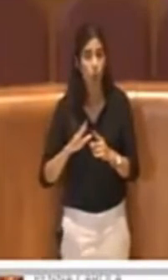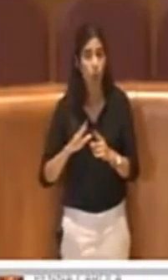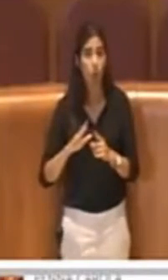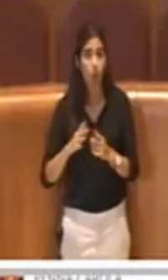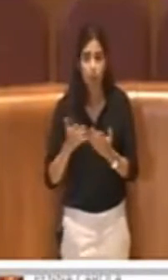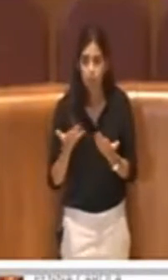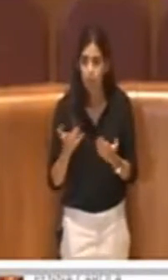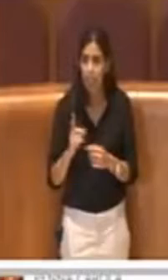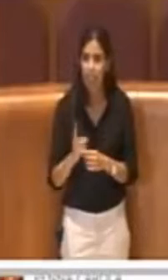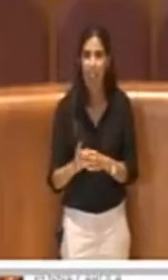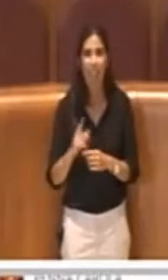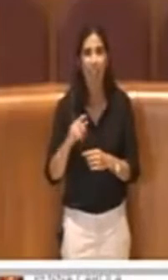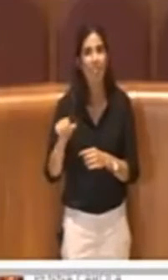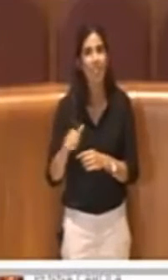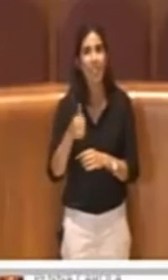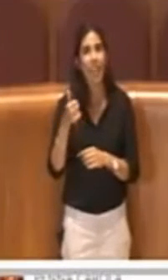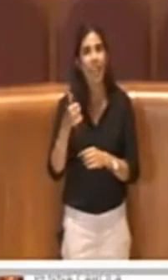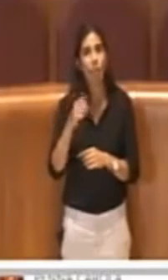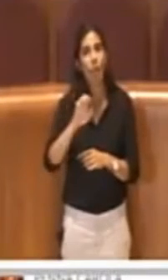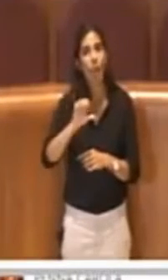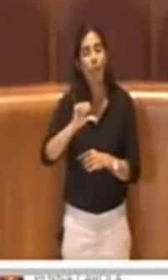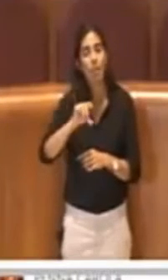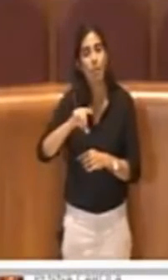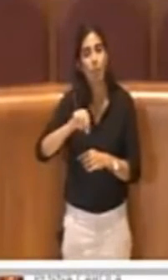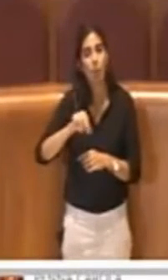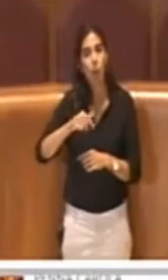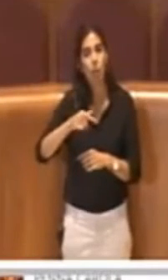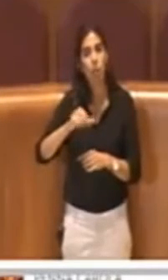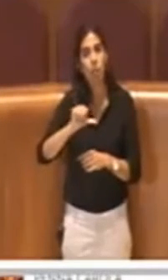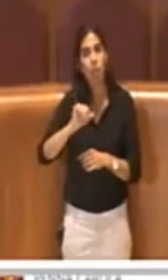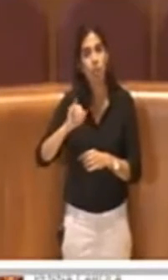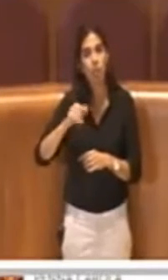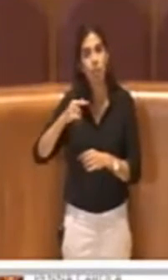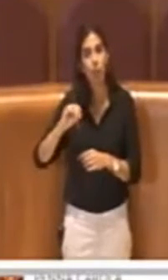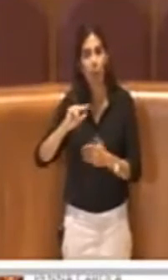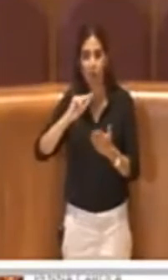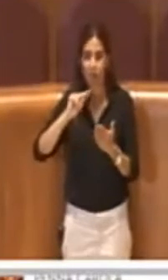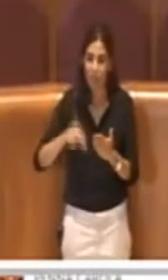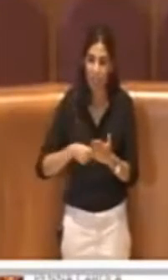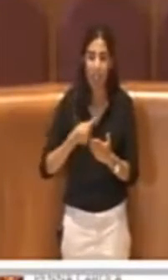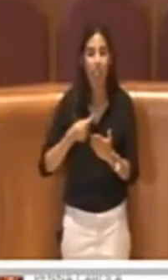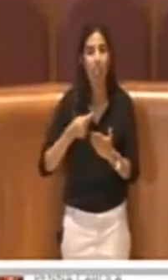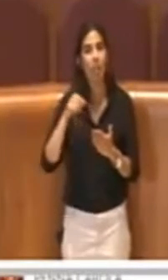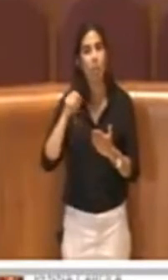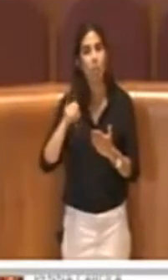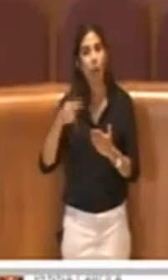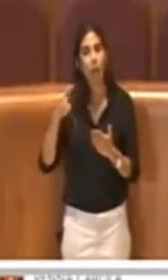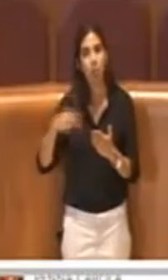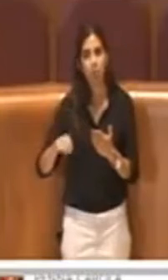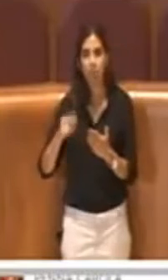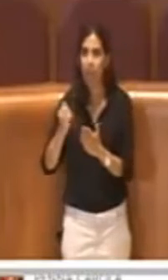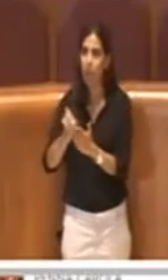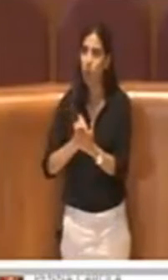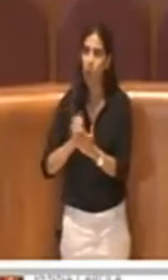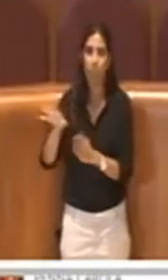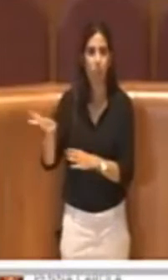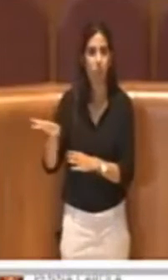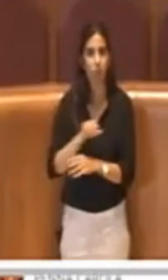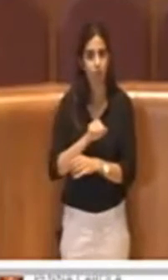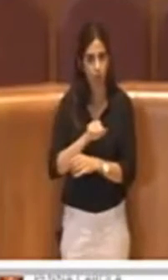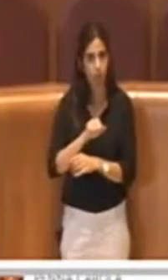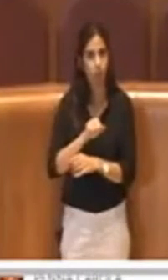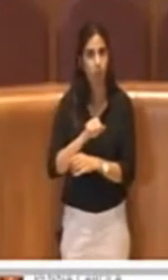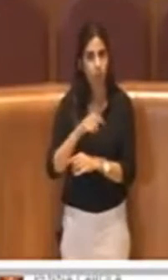firma del direttore esposito la DD di revoca di questa autorizzazione, proprio perché nel corso delle